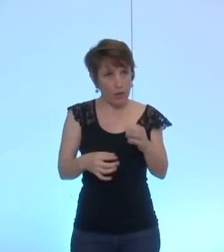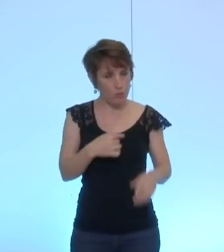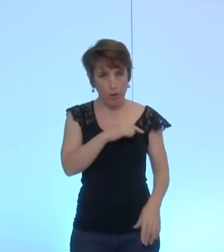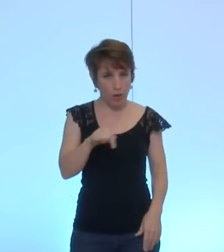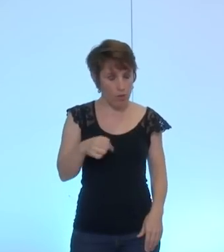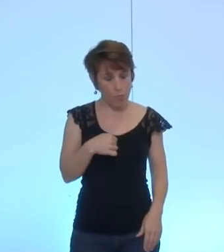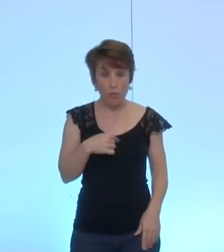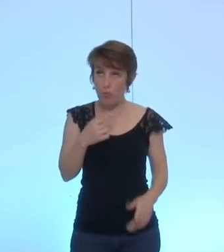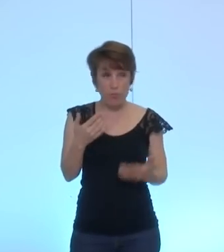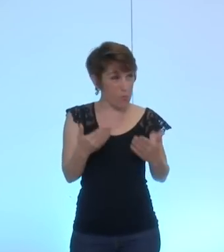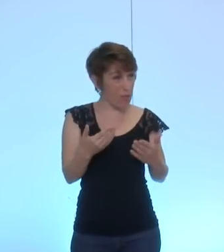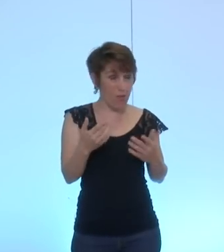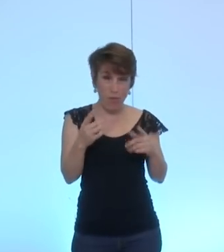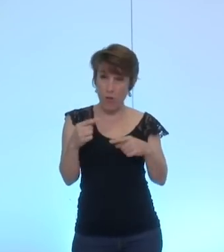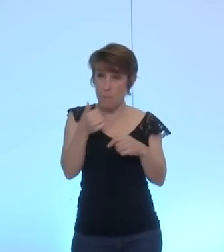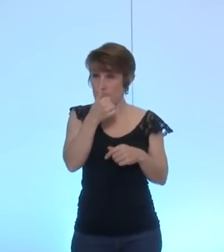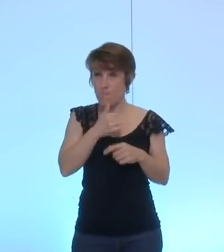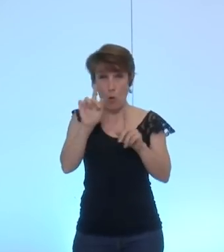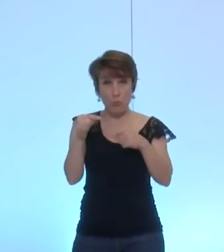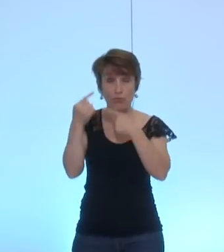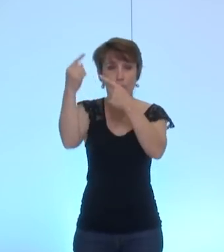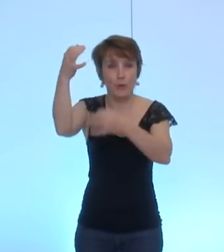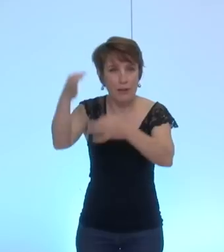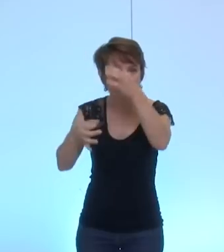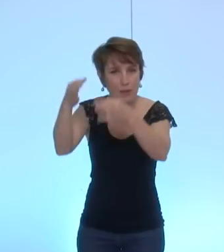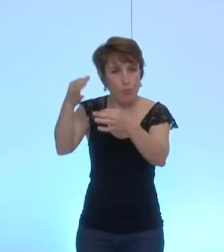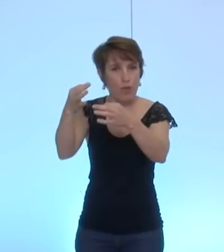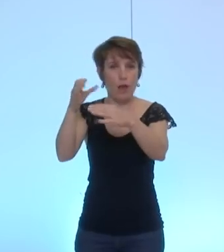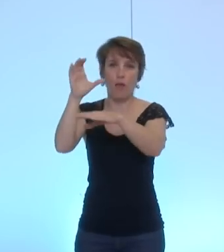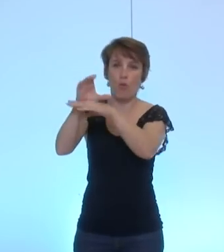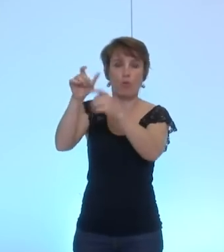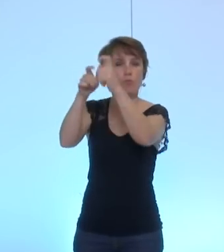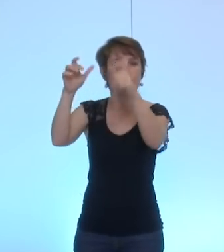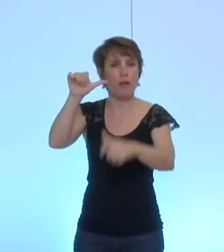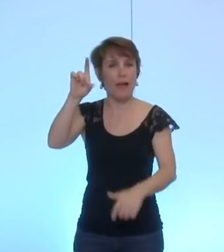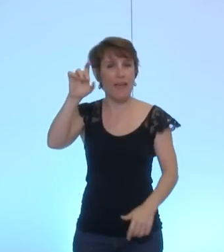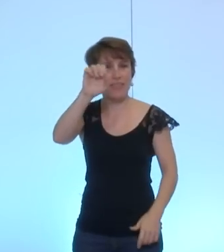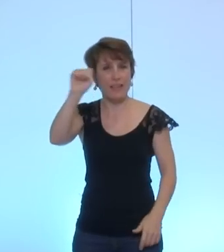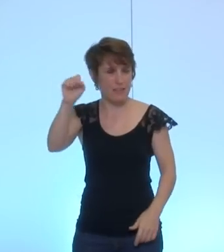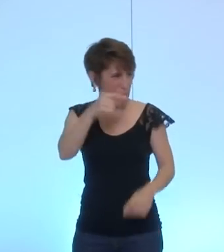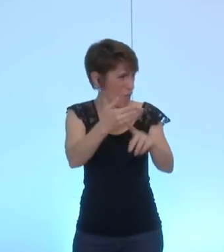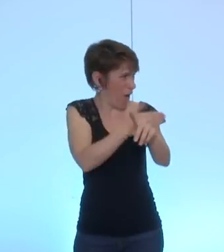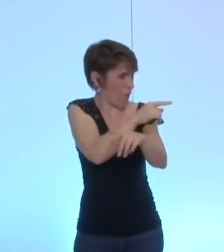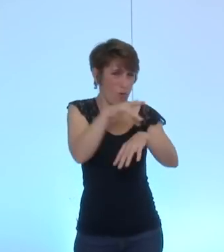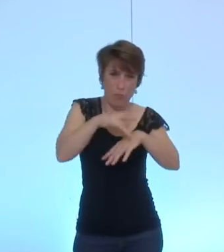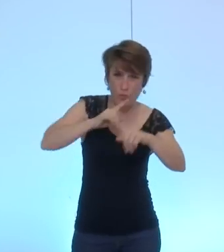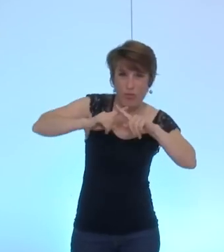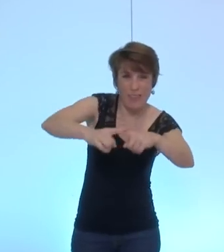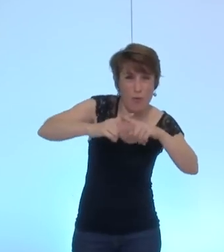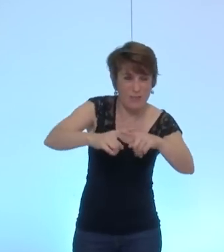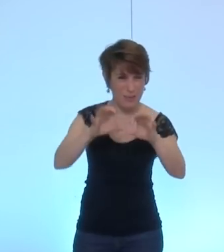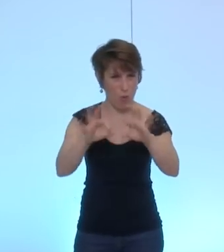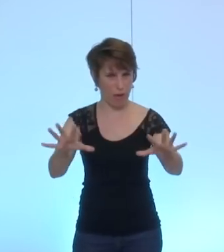justice à l'égard d'action engagée par l'ADES et que vous n'ayez pas trouvé le temps de négocier avec ce mouvement